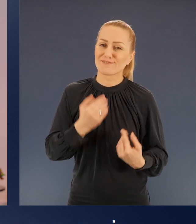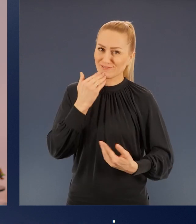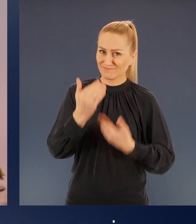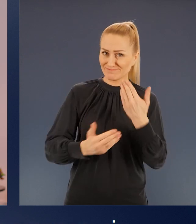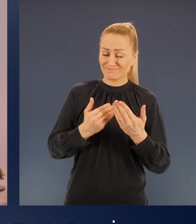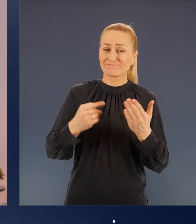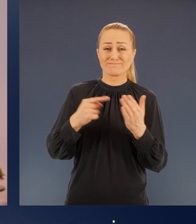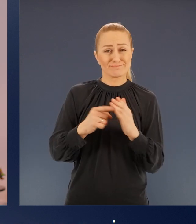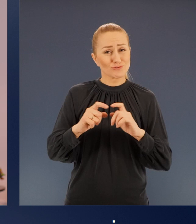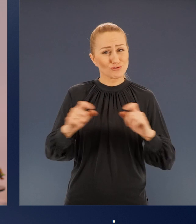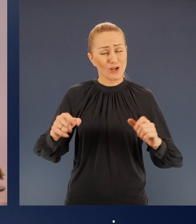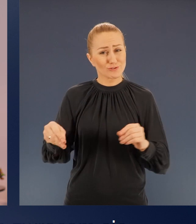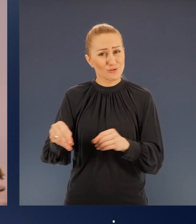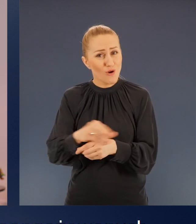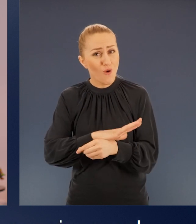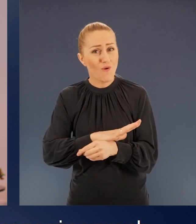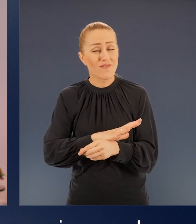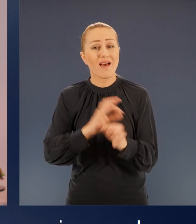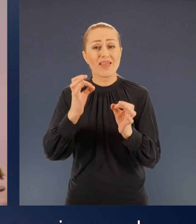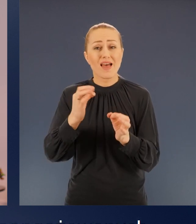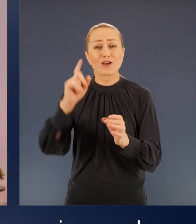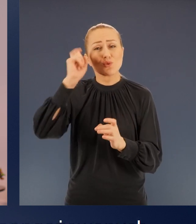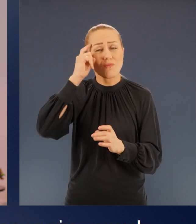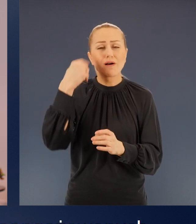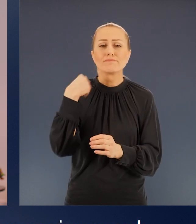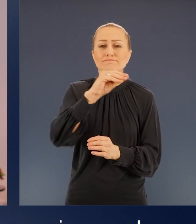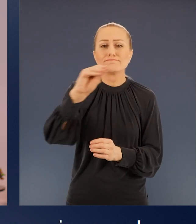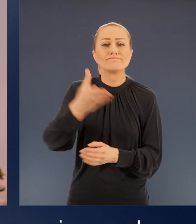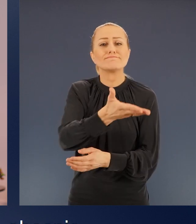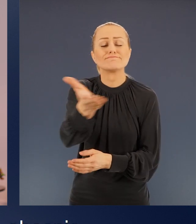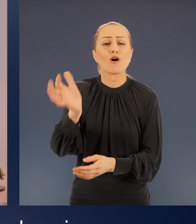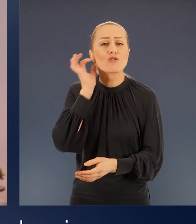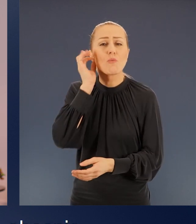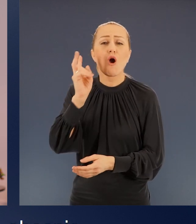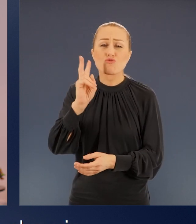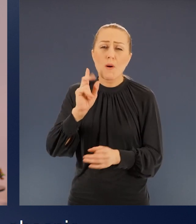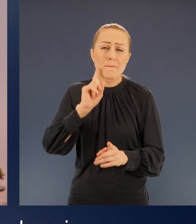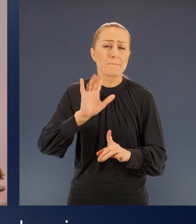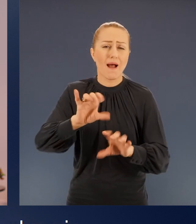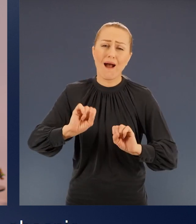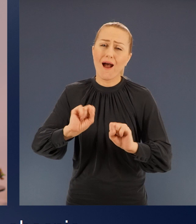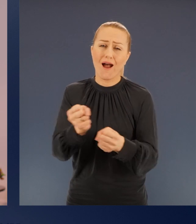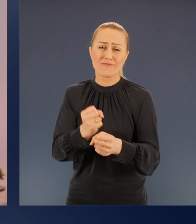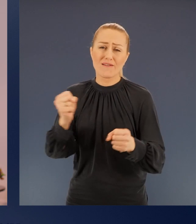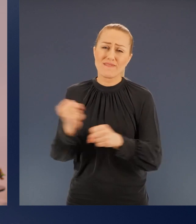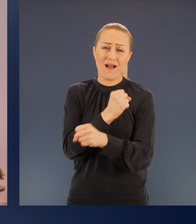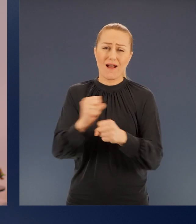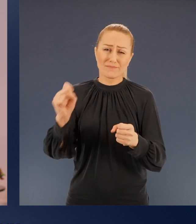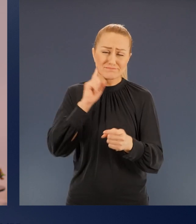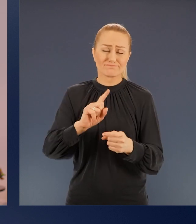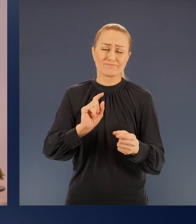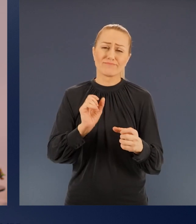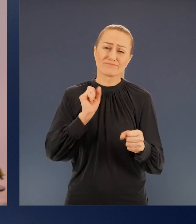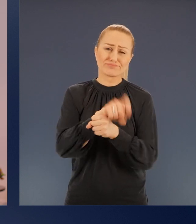W czasie pandemii koronawirusa zwracam się zwłaszcza do Pań bezpośrednio zaangażowanych w walkę z tym największym obecnie globalnym